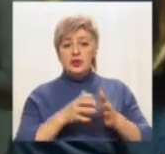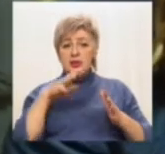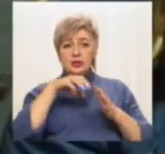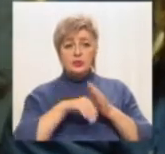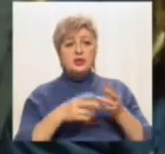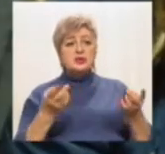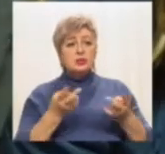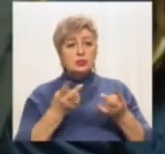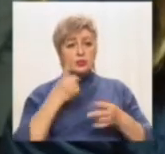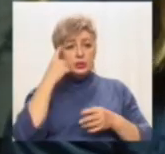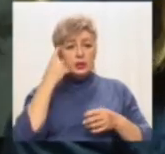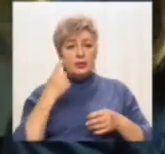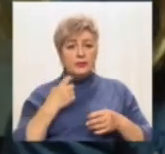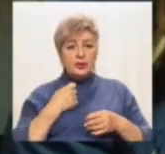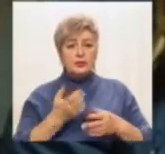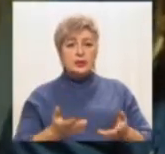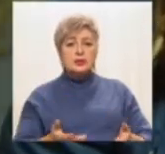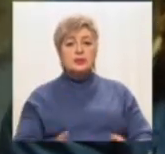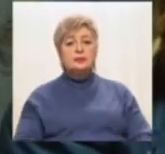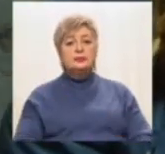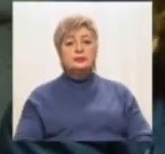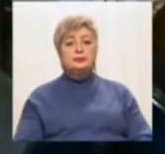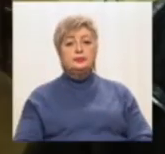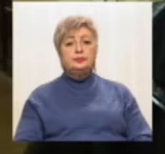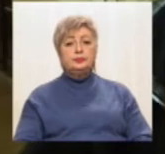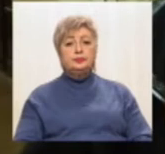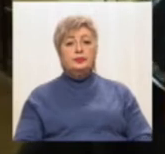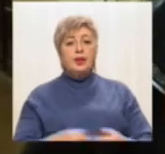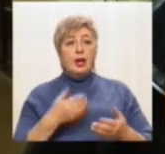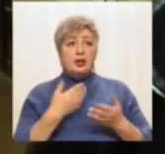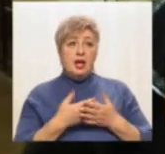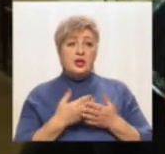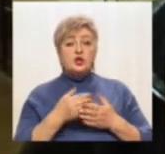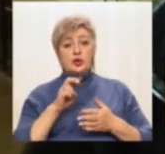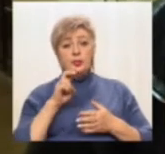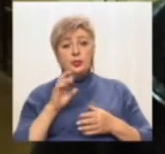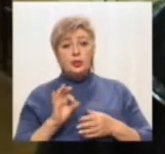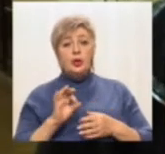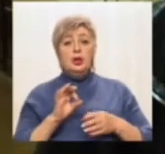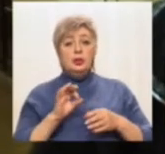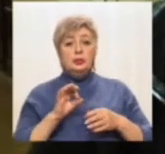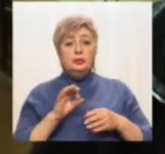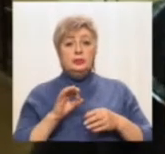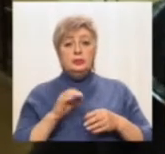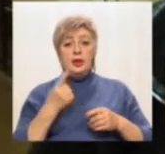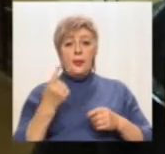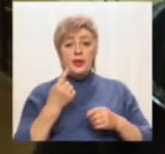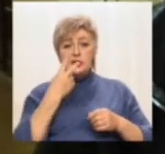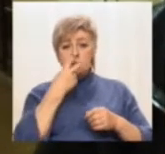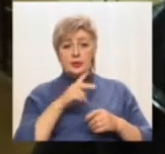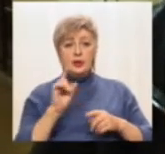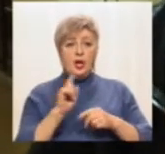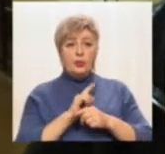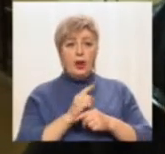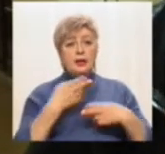інформації. Не підтримують необхідної інформації. Начебто, на перший погляд, нормальна технологія,